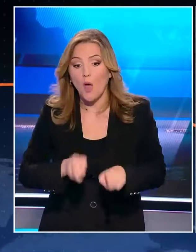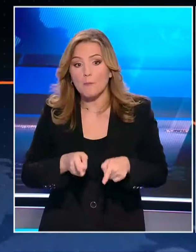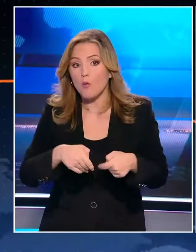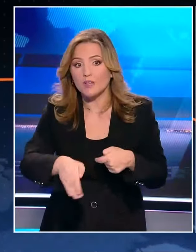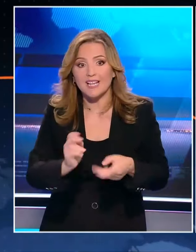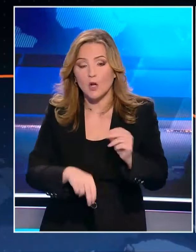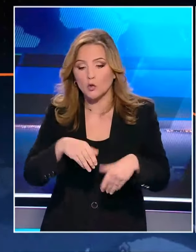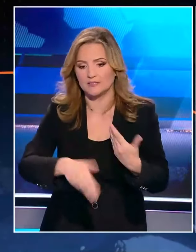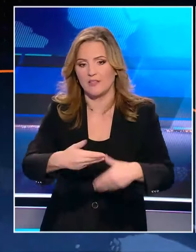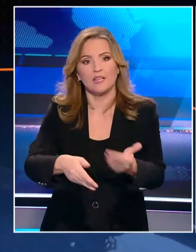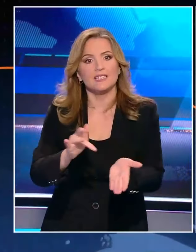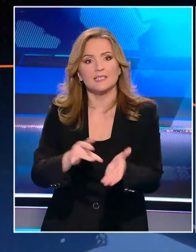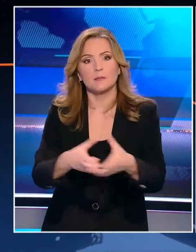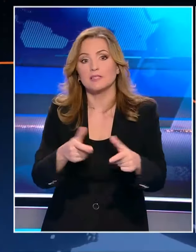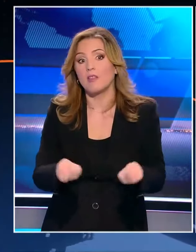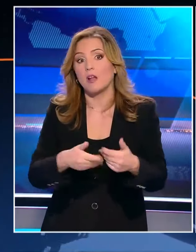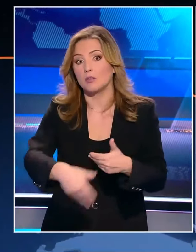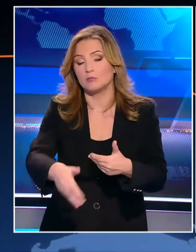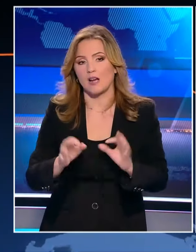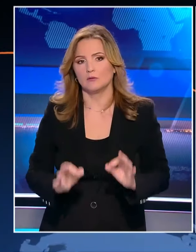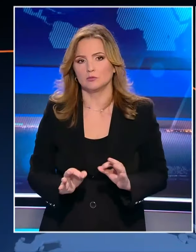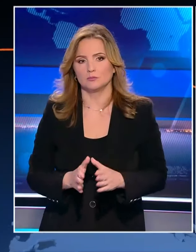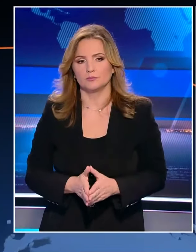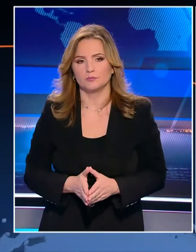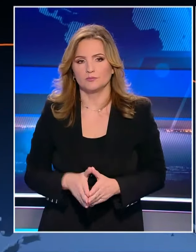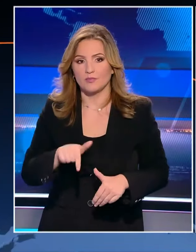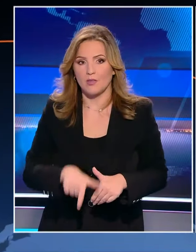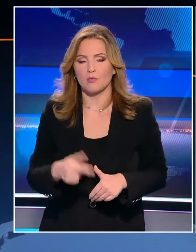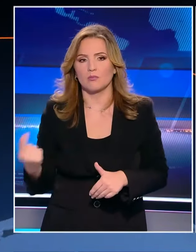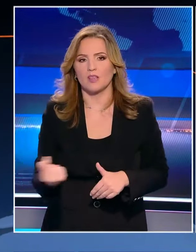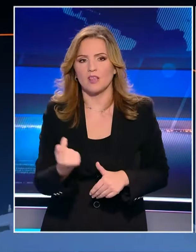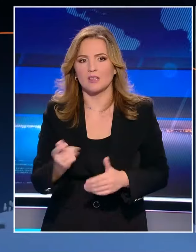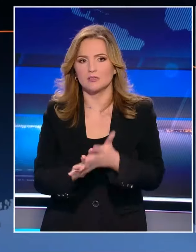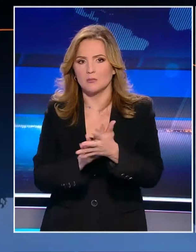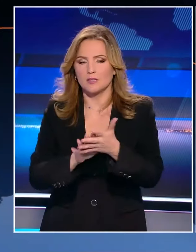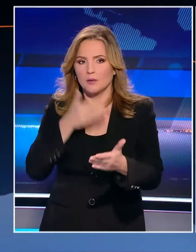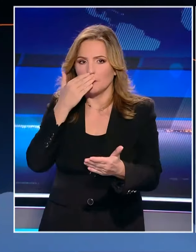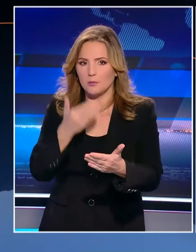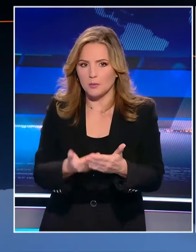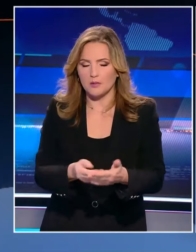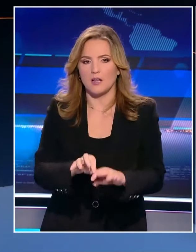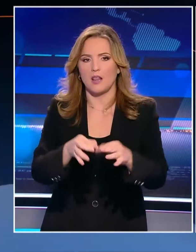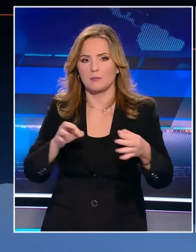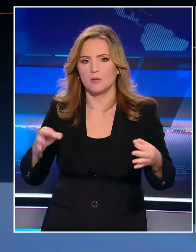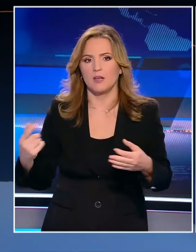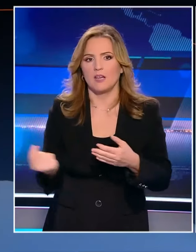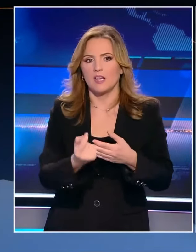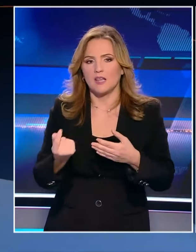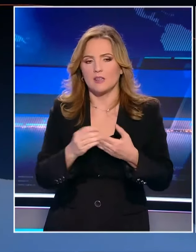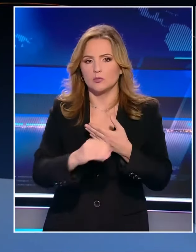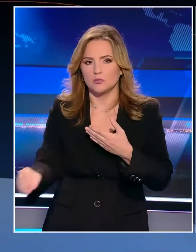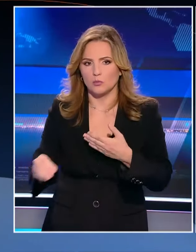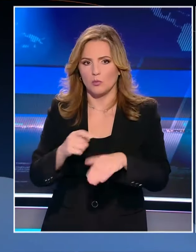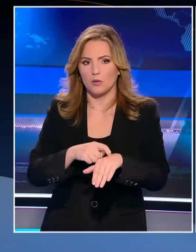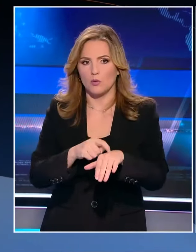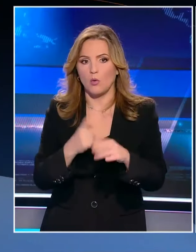τις εκλογές της συνεδρίας της Κεντρικής Επιτροπής. Και σε αυτό το σημείο το Δελτίο μας ολοκληρώθηκε αναλυτικά όλες οι δείσεις της ημέρας στο